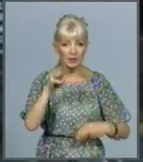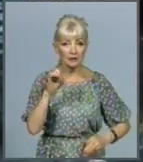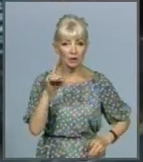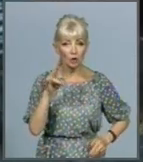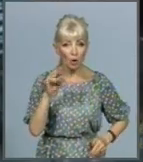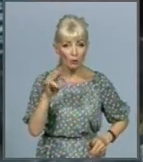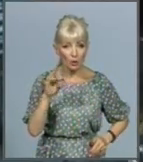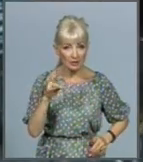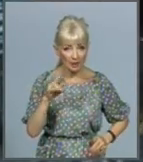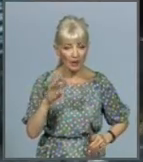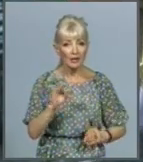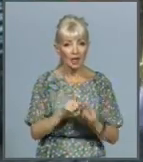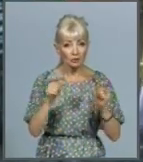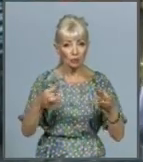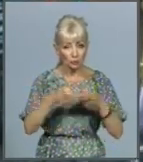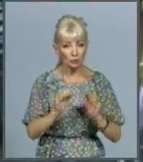дитячому садочку.